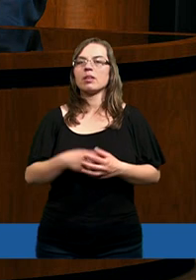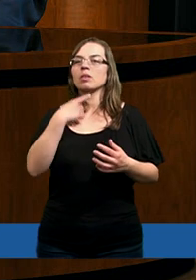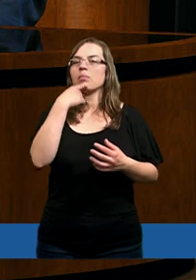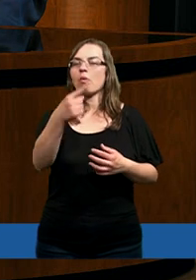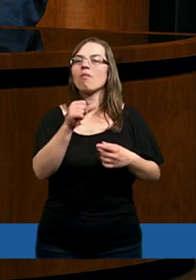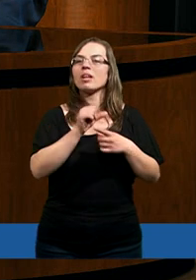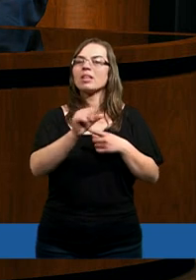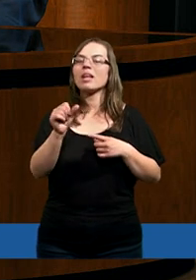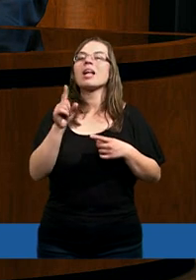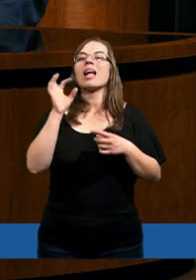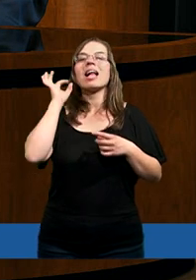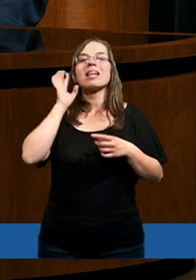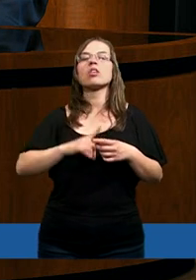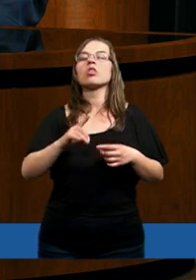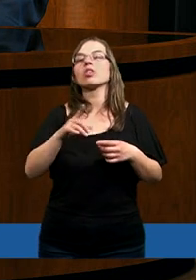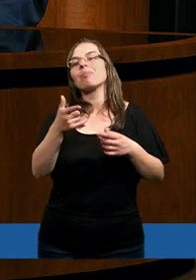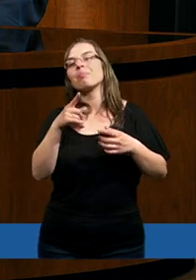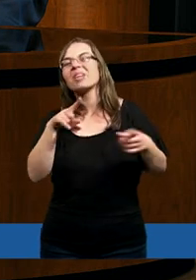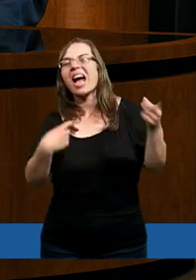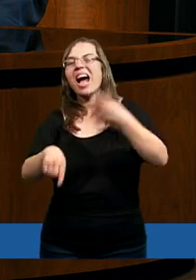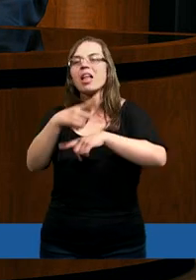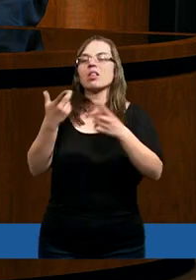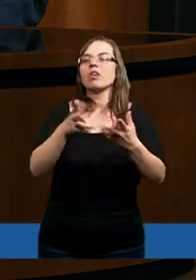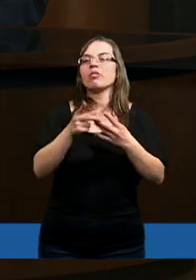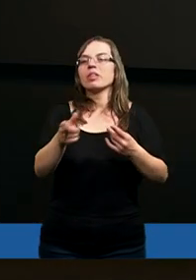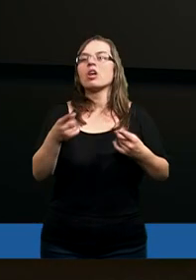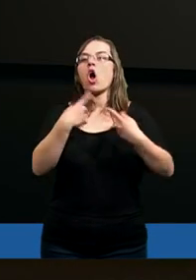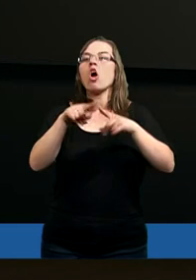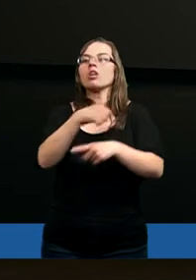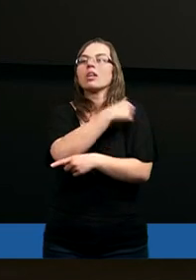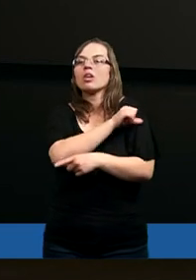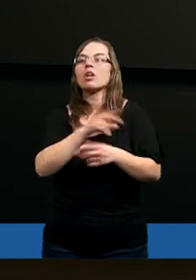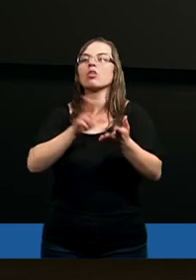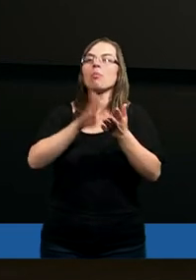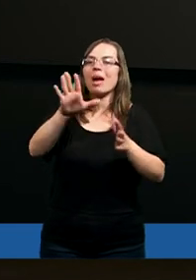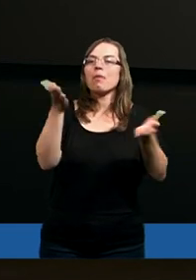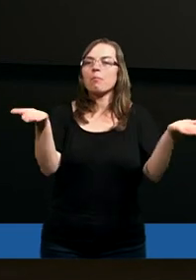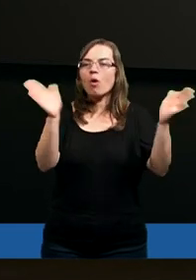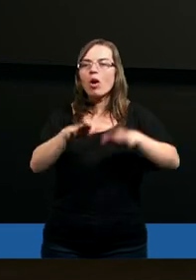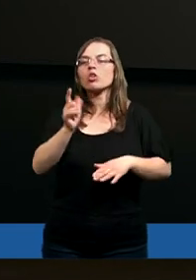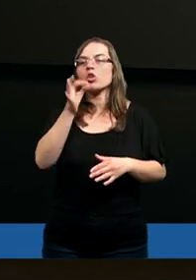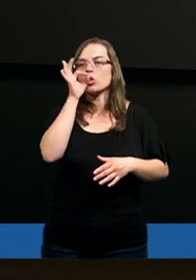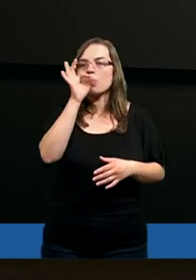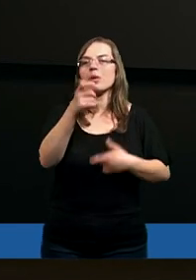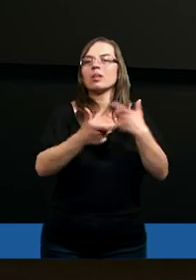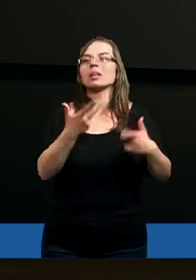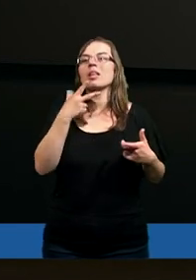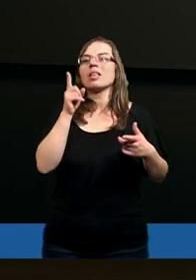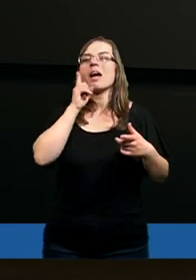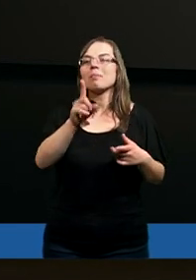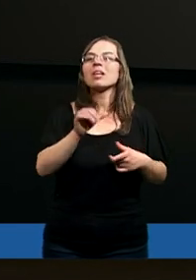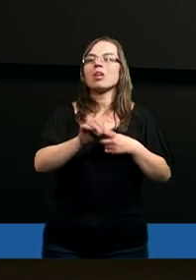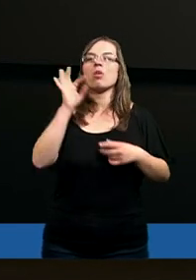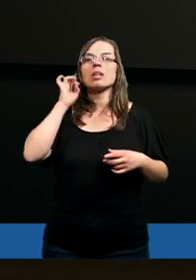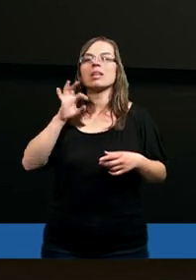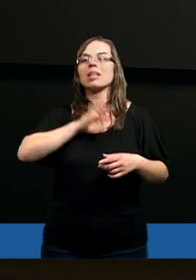Jest powiedziane, synowie przekleństwa. Zobaczcie, kościół chrześcijański, chrześcijanie, którzy mają nieść błogosławieństwo, coś dobrego, są tak